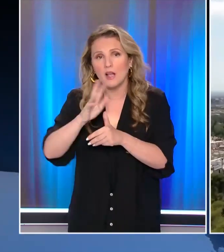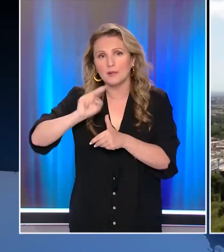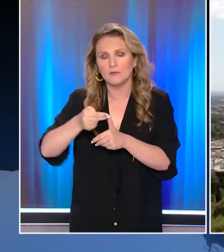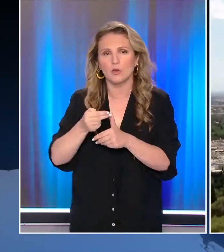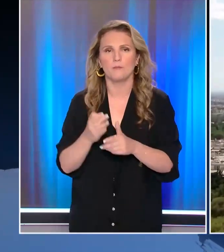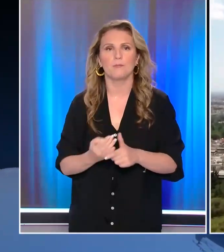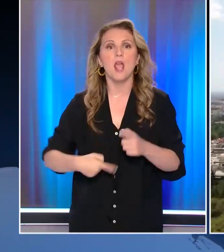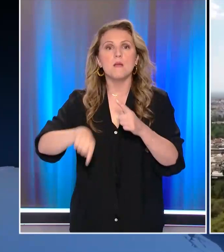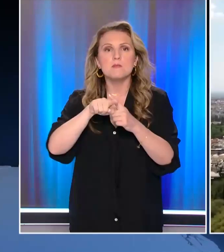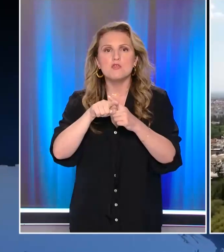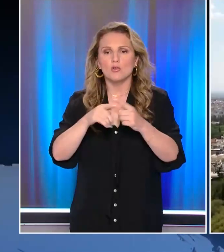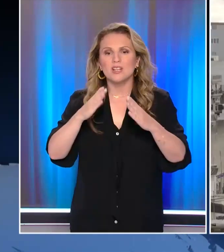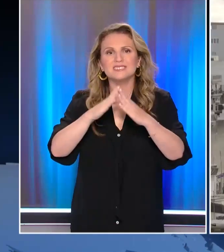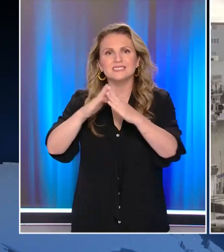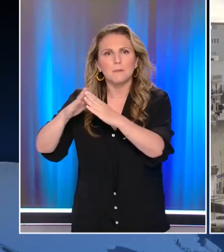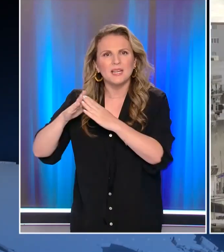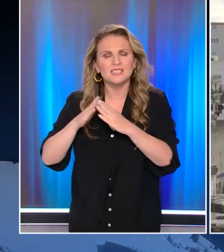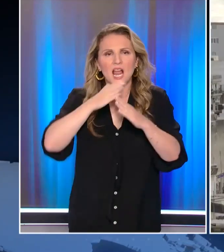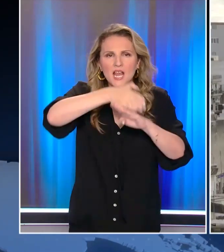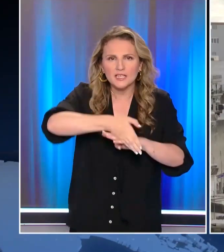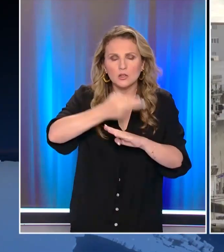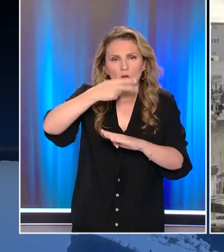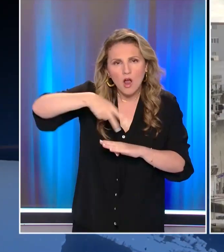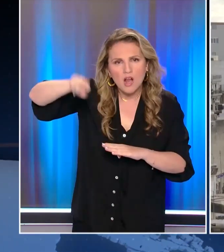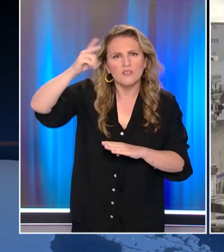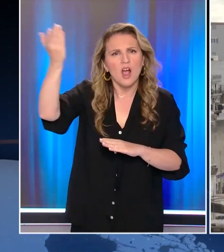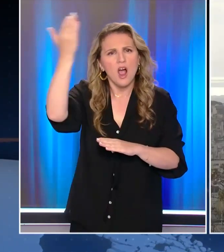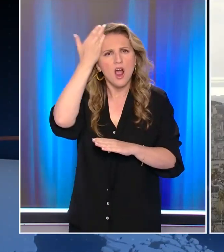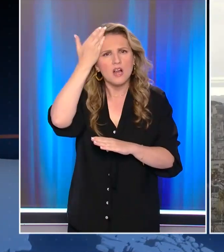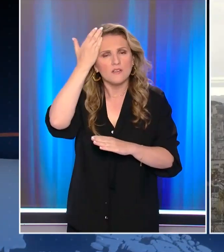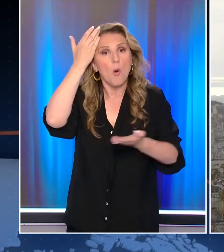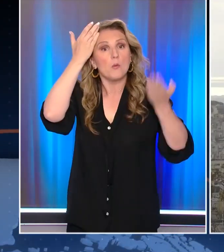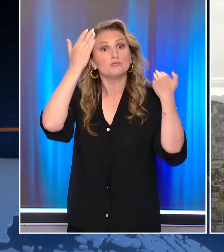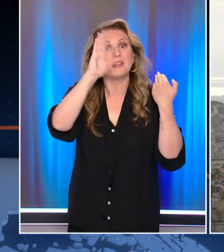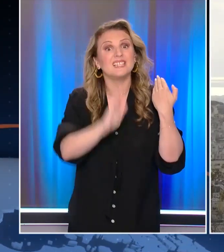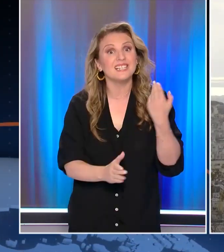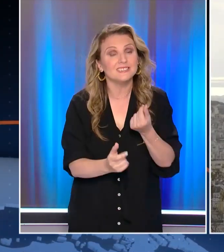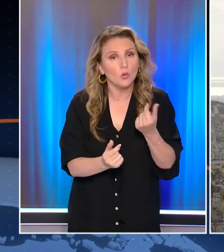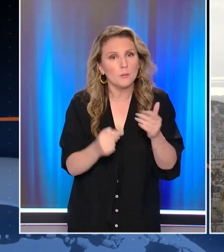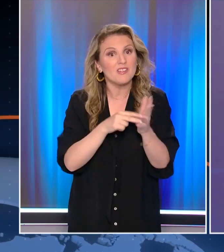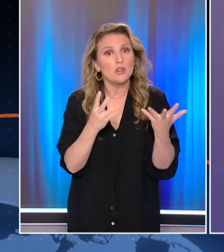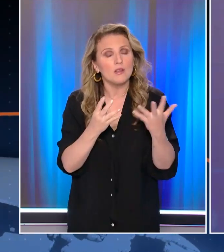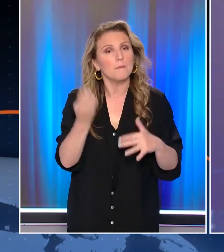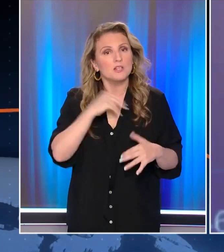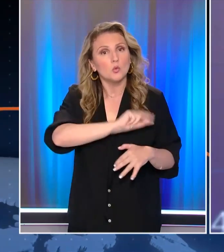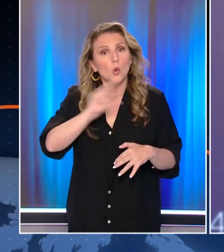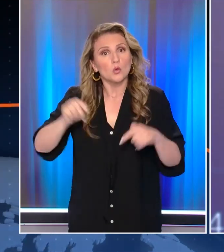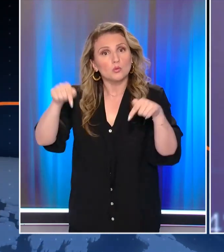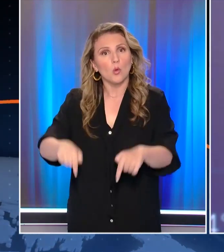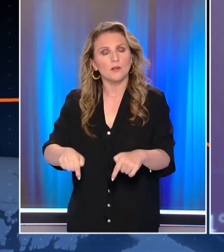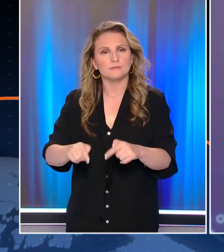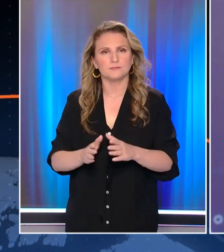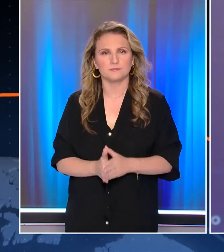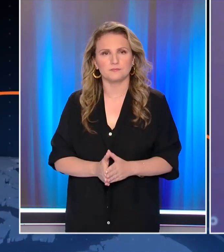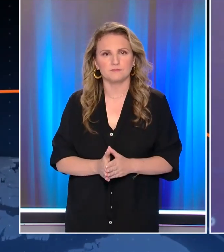ίδια ώρα τα νοικοκυριά καίνε και οι αυξήσεις στα ενίκια που σύμφωνα με ειδικούς αγοράς έχουν επιστρέψει σε προοικονομικής κρίσης επίπεδα Σοβαρά